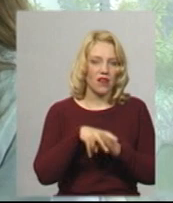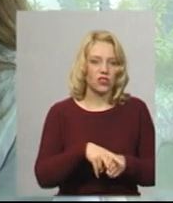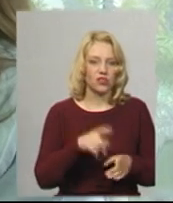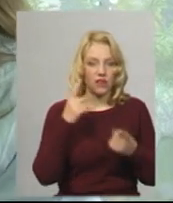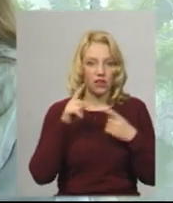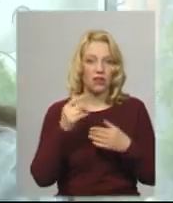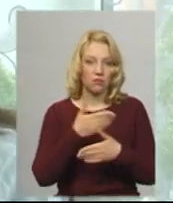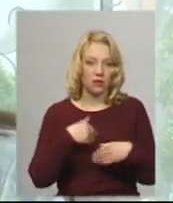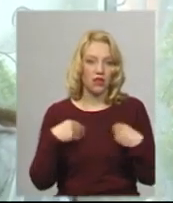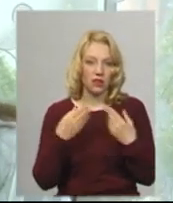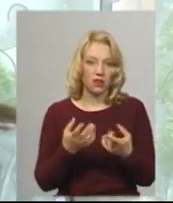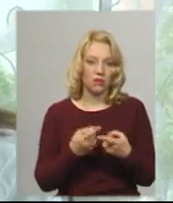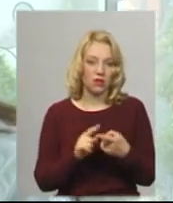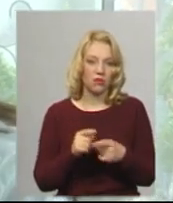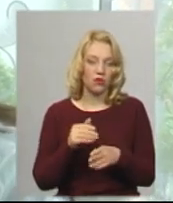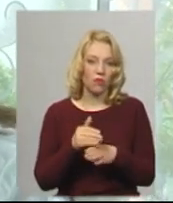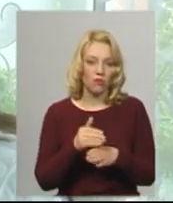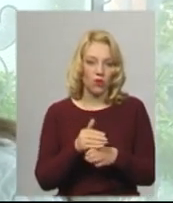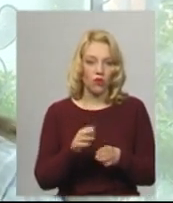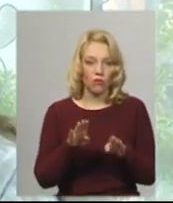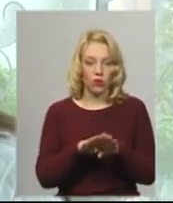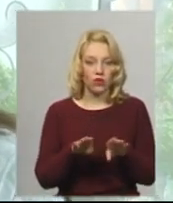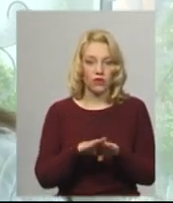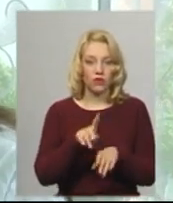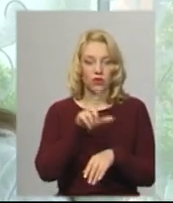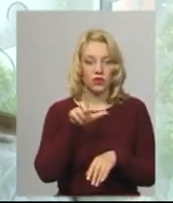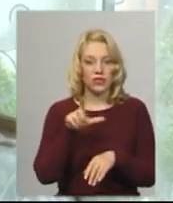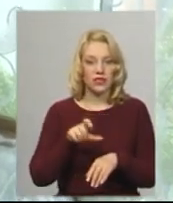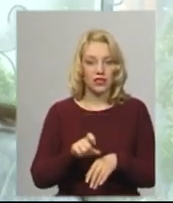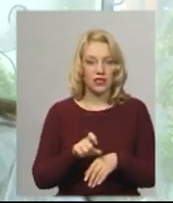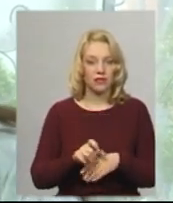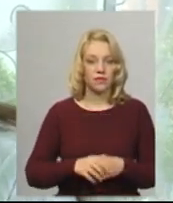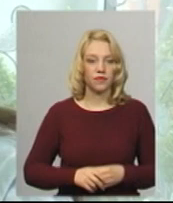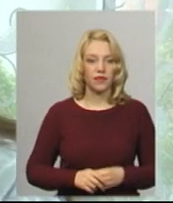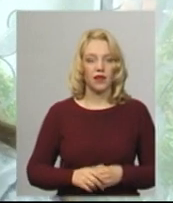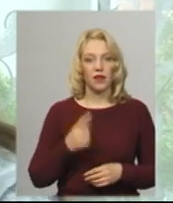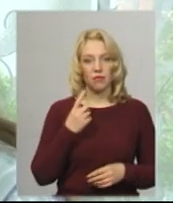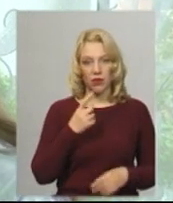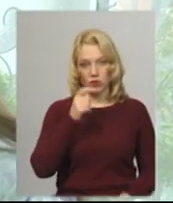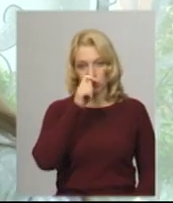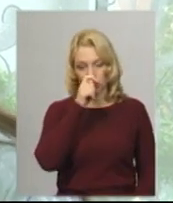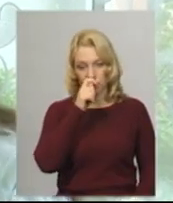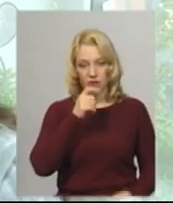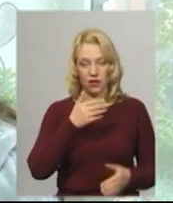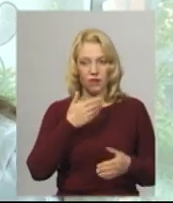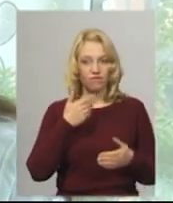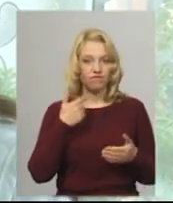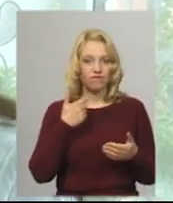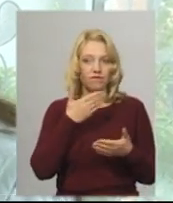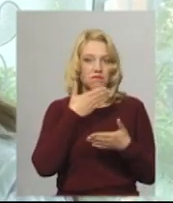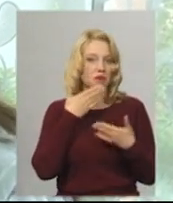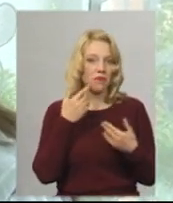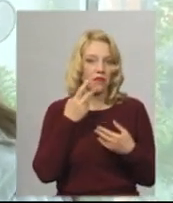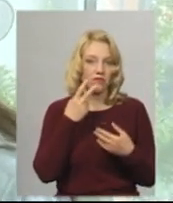допомогу. Порівняно з 1 квітня, ми не помітили особливої